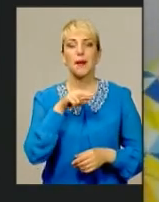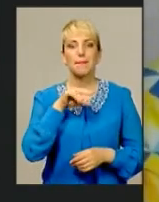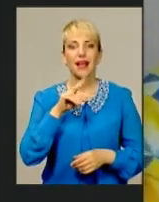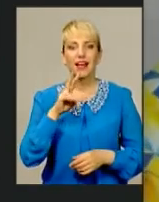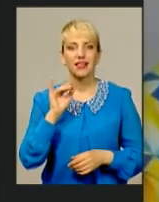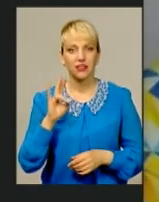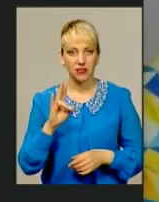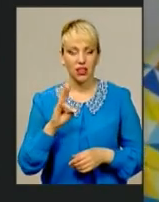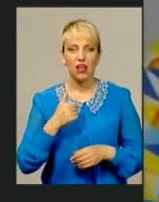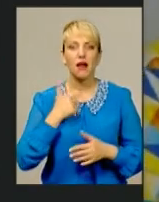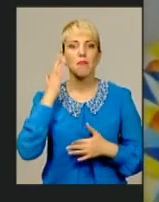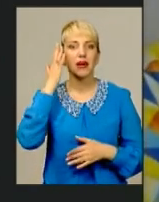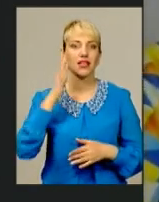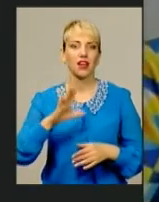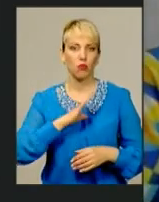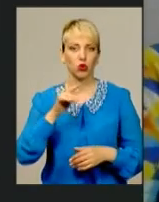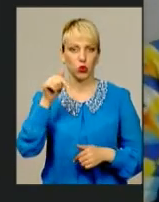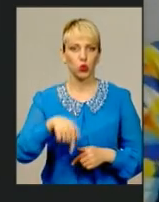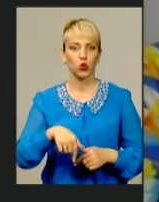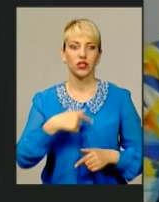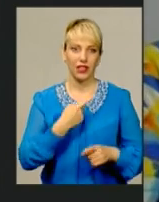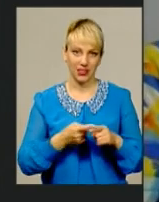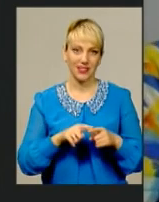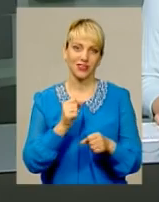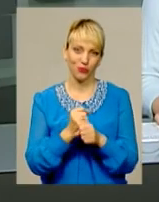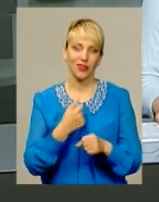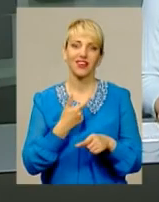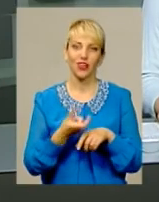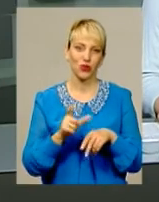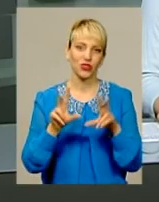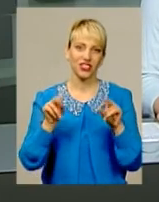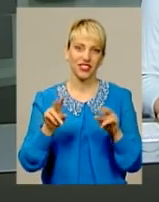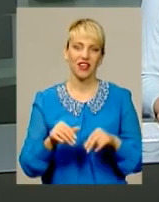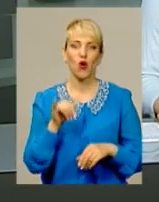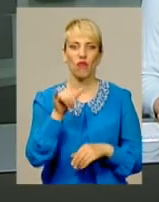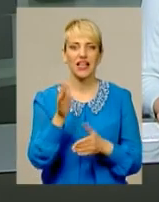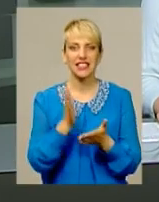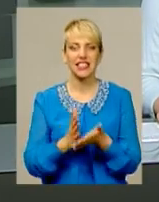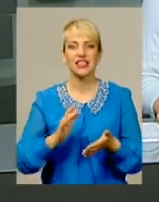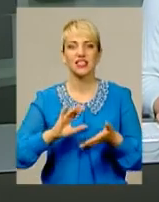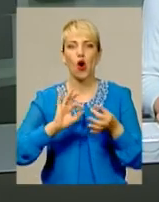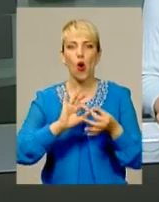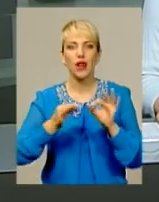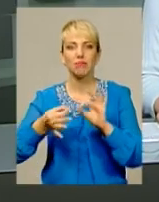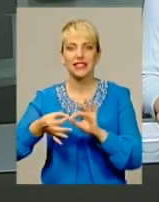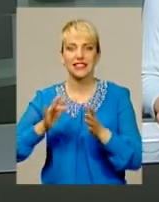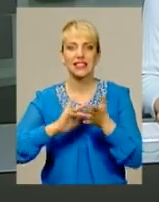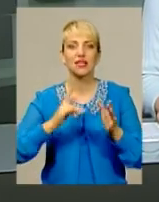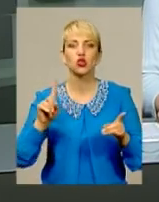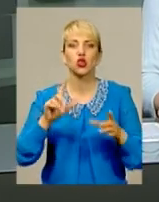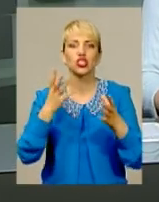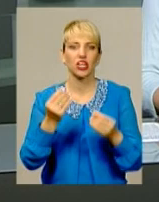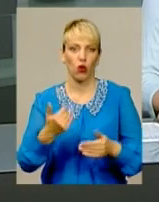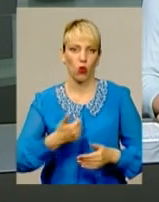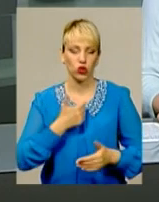я це зробила. І я дуже щаслива. У вас вже є Олімпійське срібло, а чого ще хочете досягти у